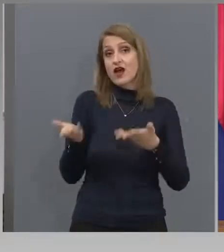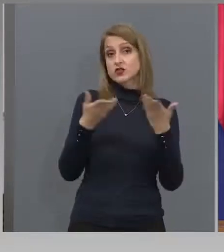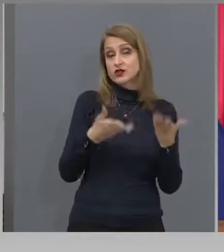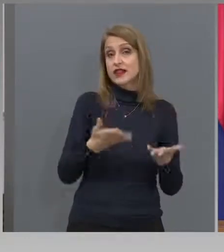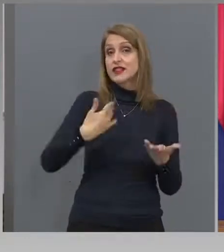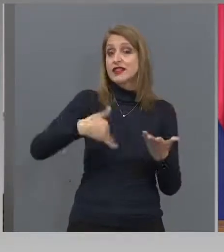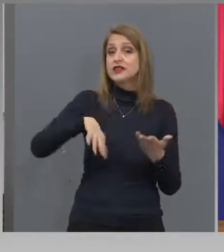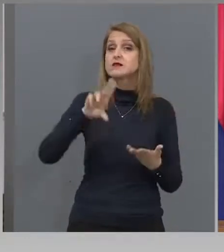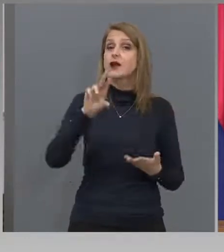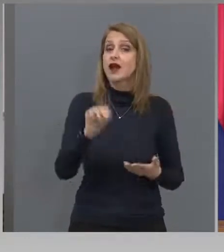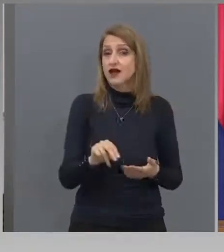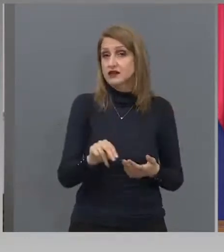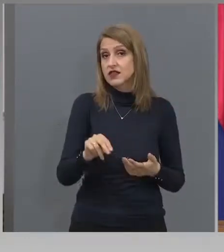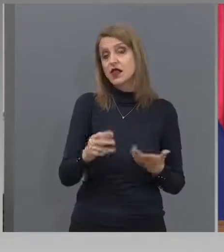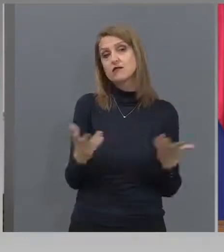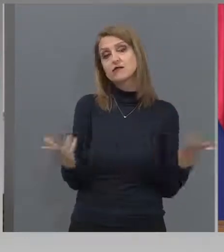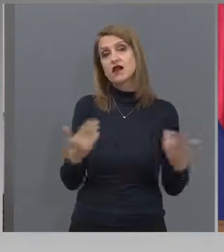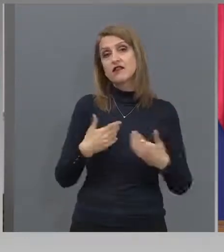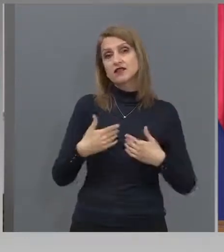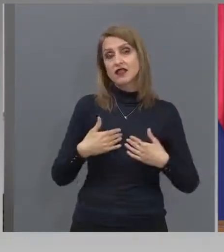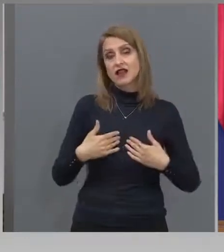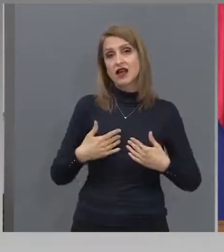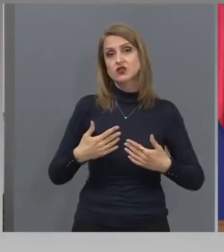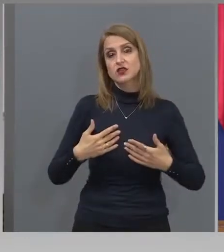сме казали, какви са нашите